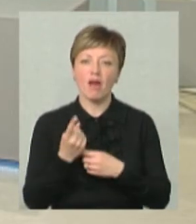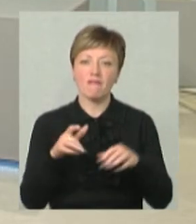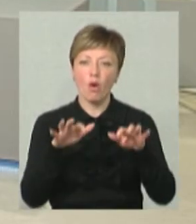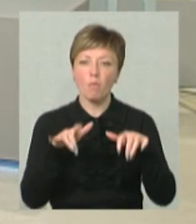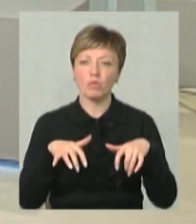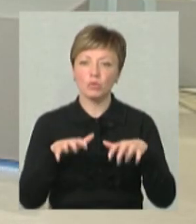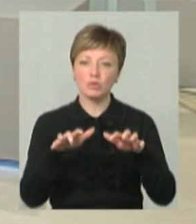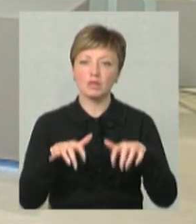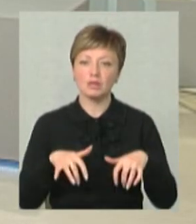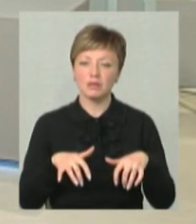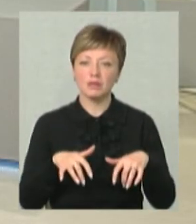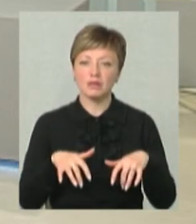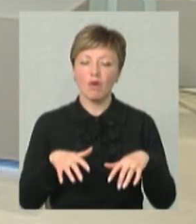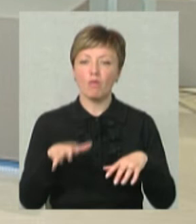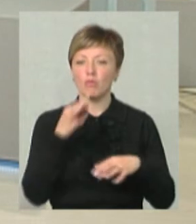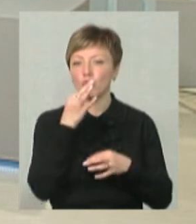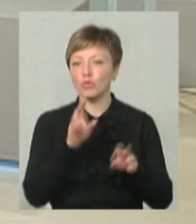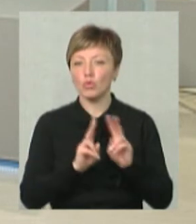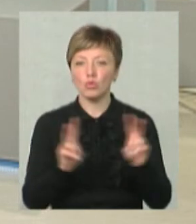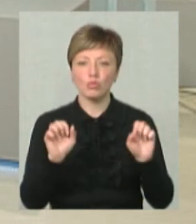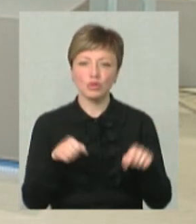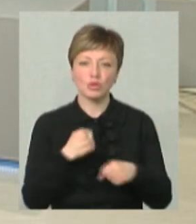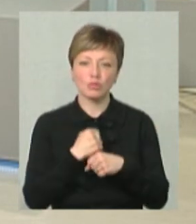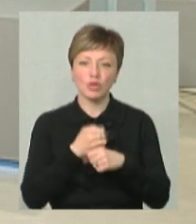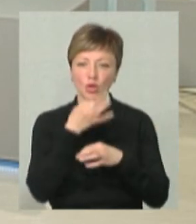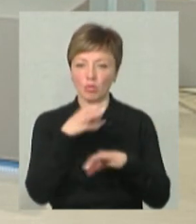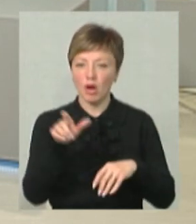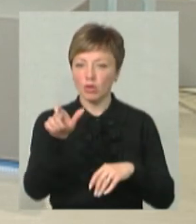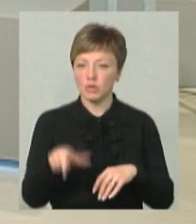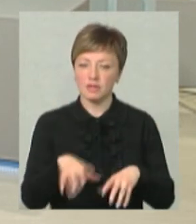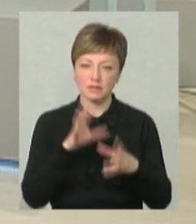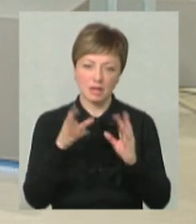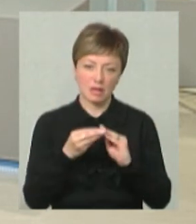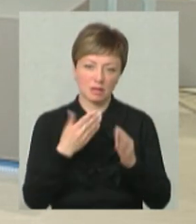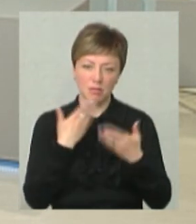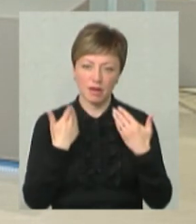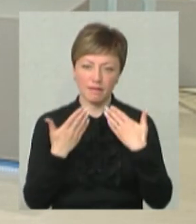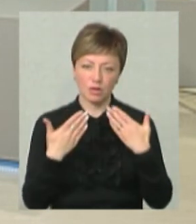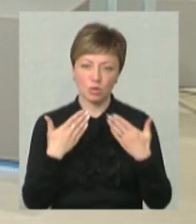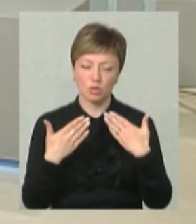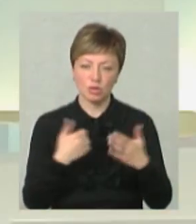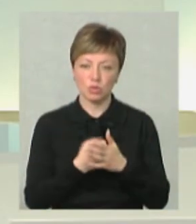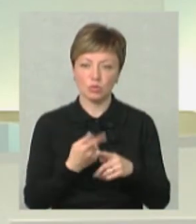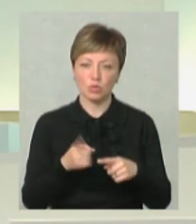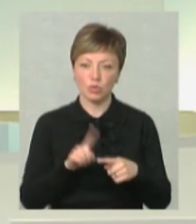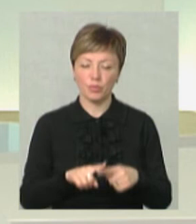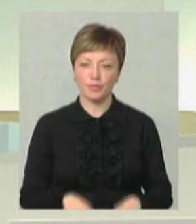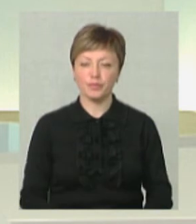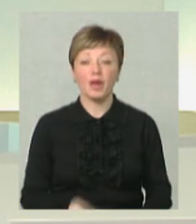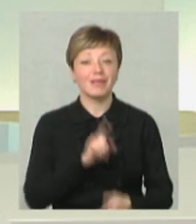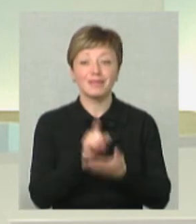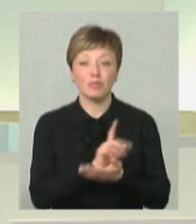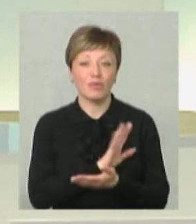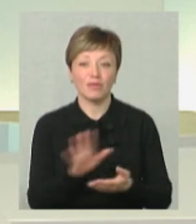'ютерів. Будь хто може. Це може робити будь-яка людина, яка взагалі до того не має ніякого відношення. Хоча так не